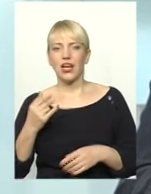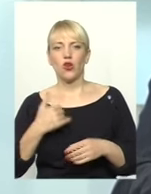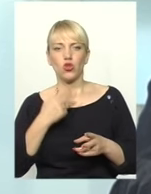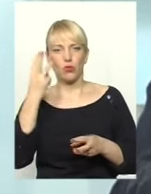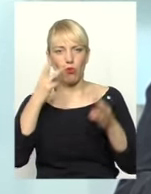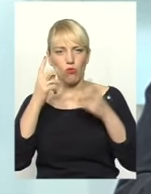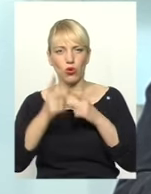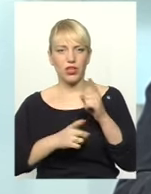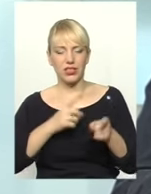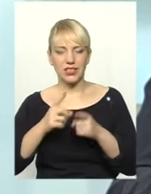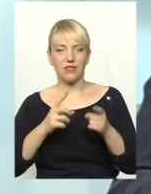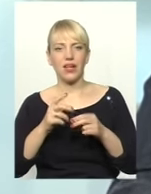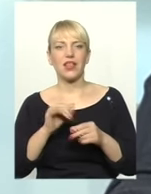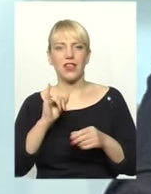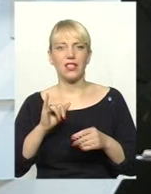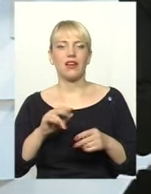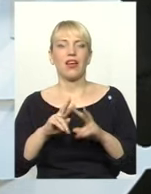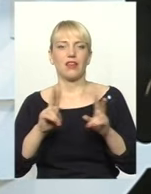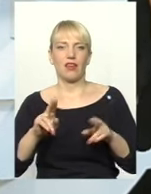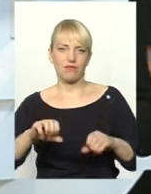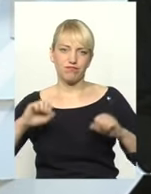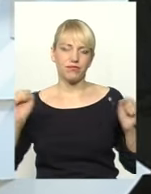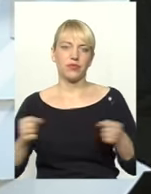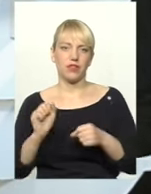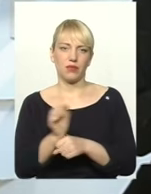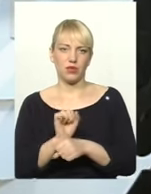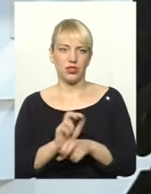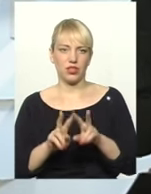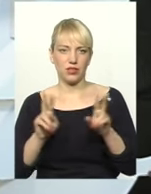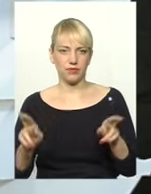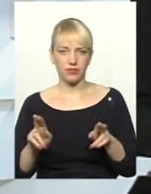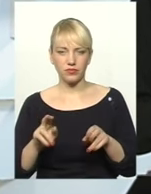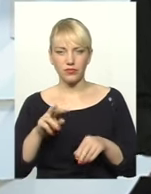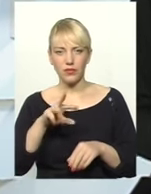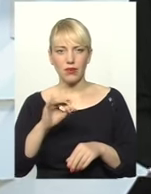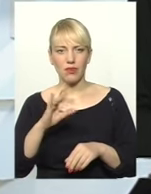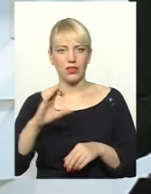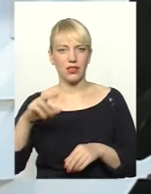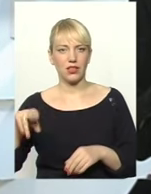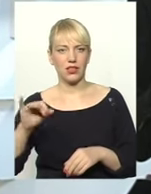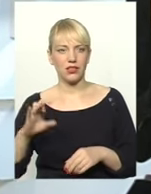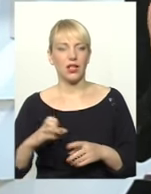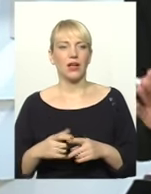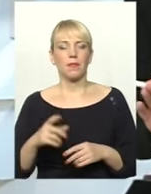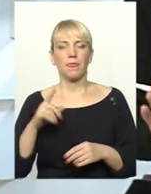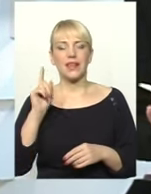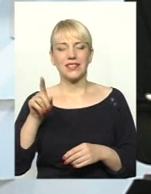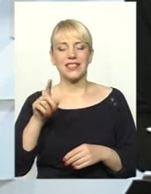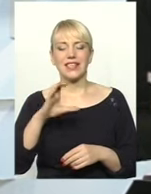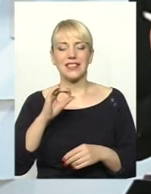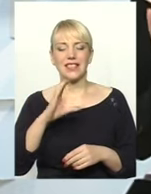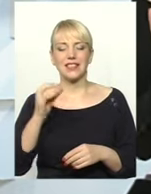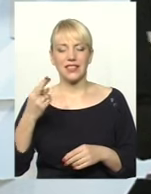Мерседес. Це нереально. Разом з тим, цього року на цій сесії депутати